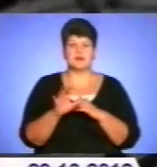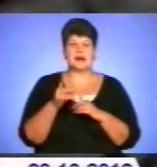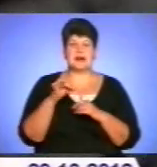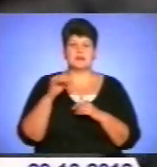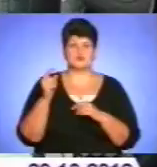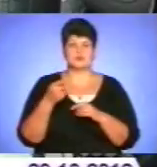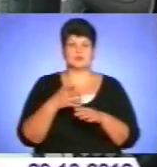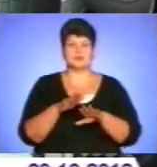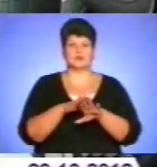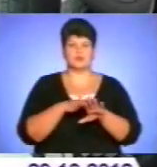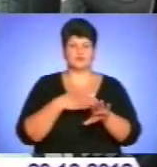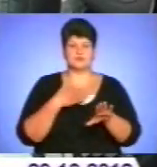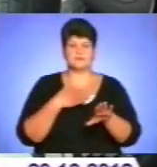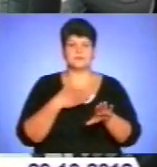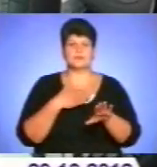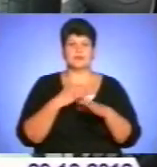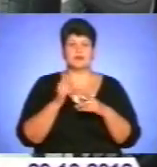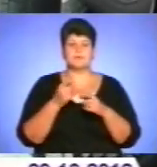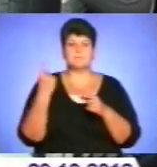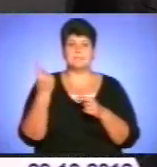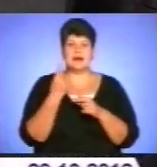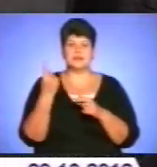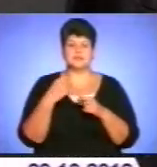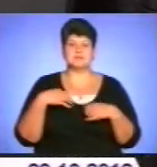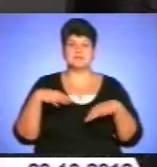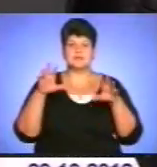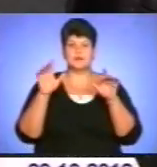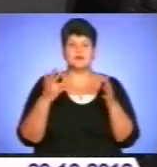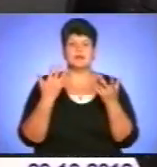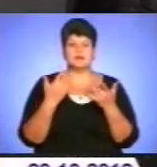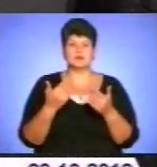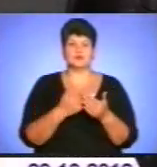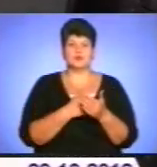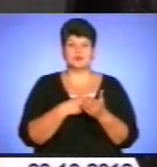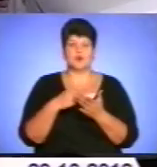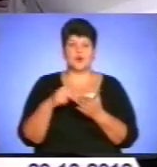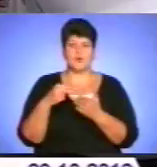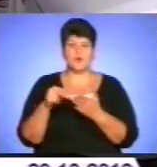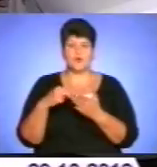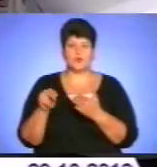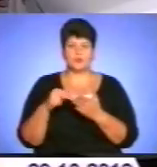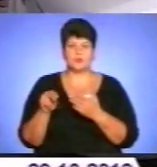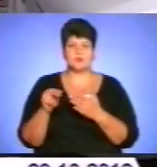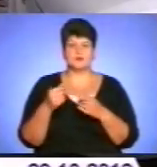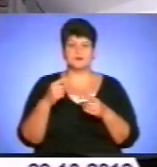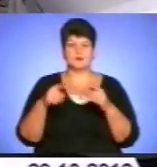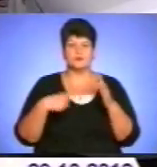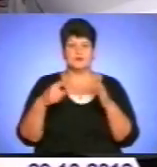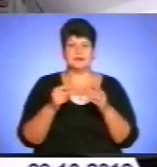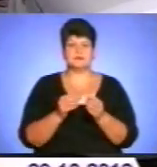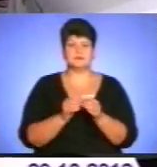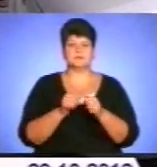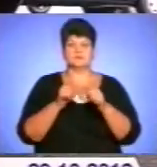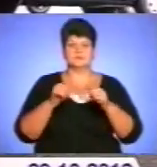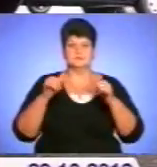таких шин довший. З першим снігом кількість охочих придбати зимове взуття для чотириколісного друга одразу зросла.